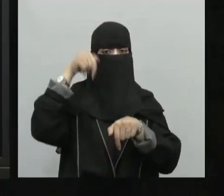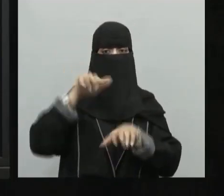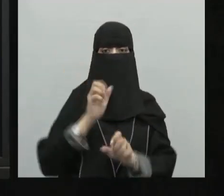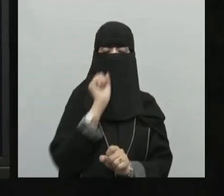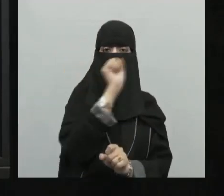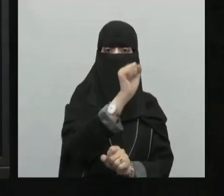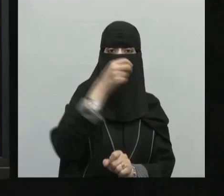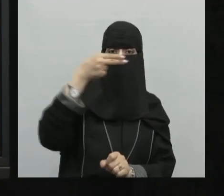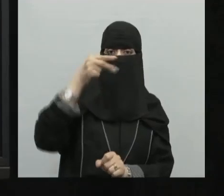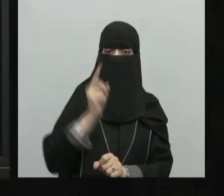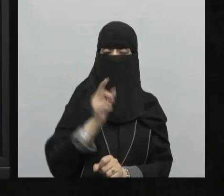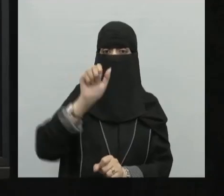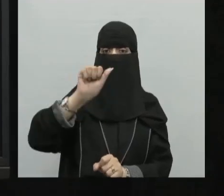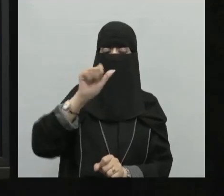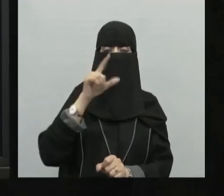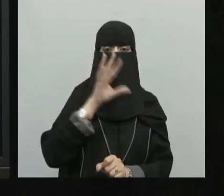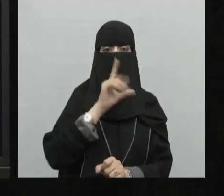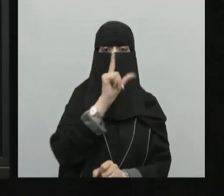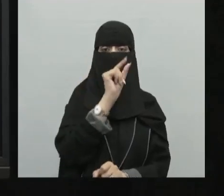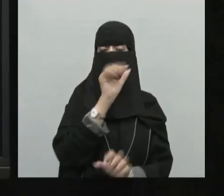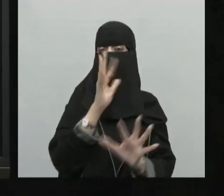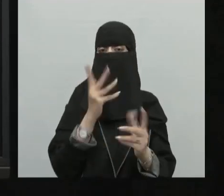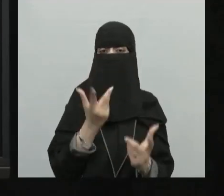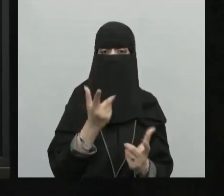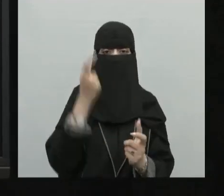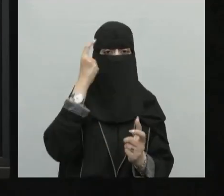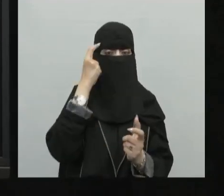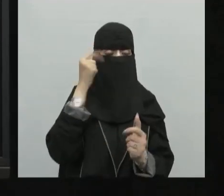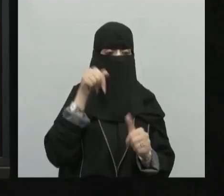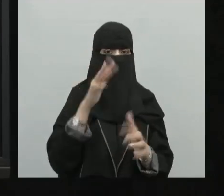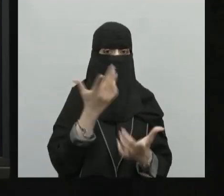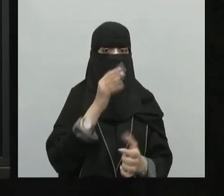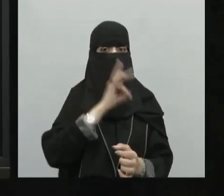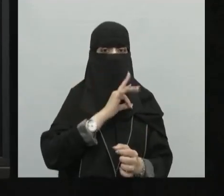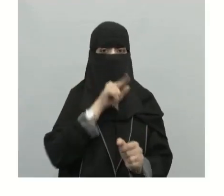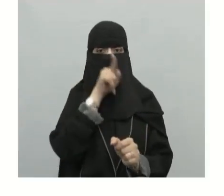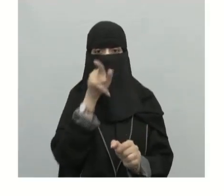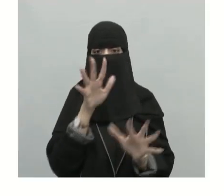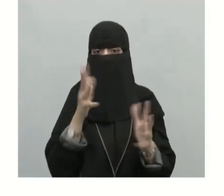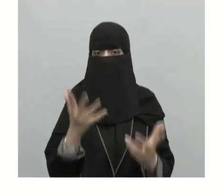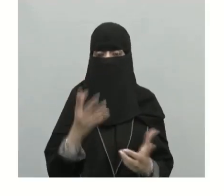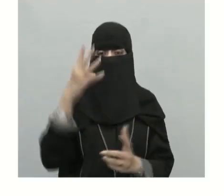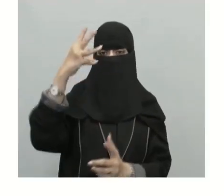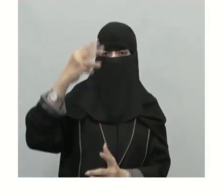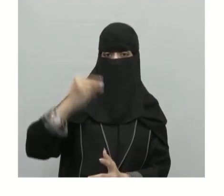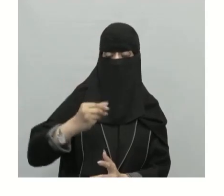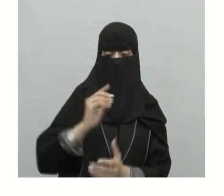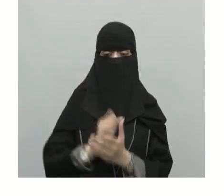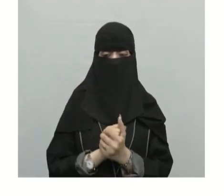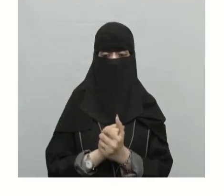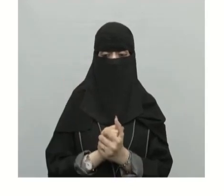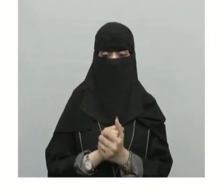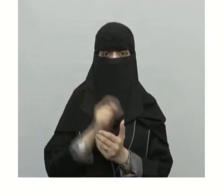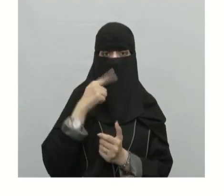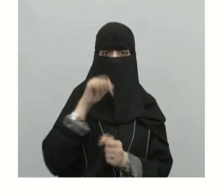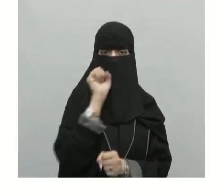فوائد نستفيد من وجودها على الخرائط ما هي الفوائد الخصائص عفوا